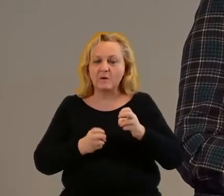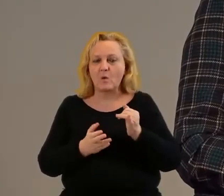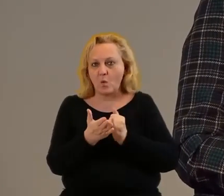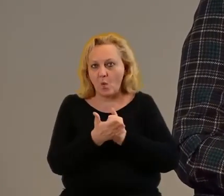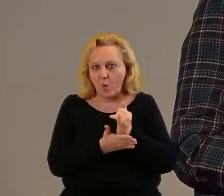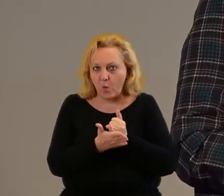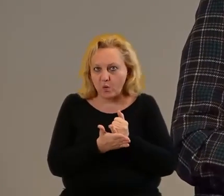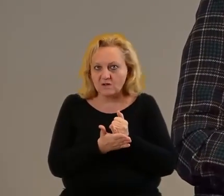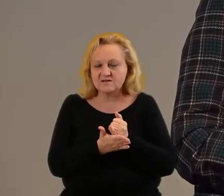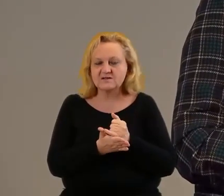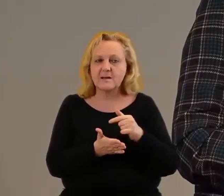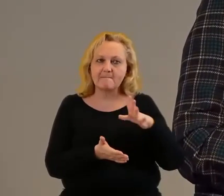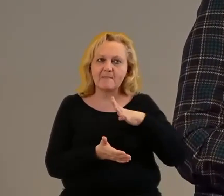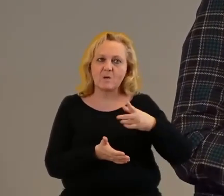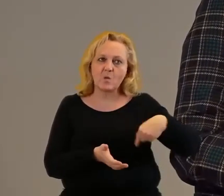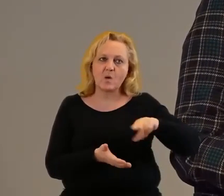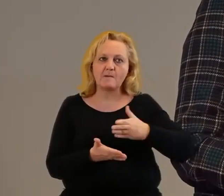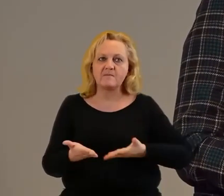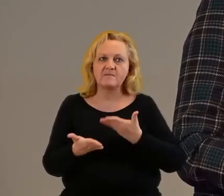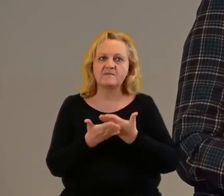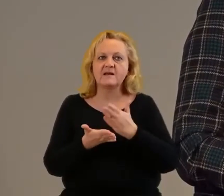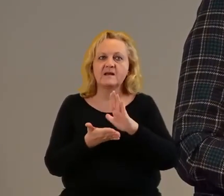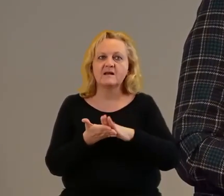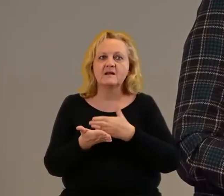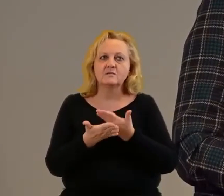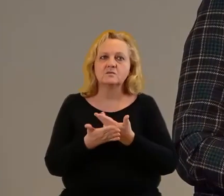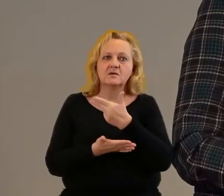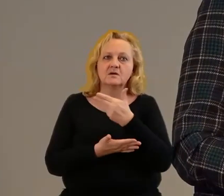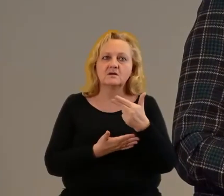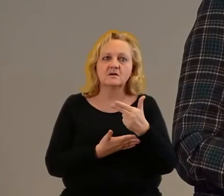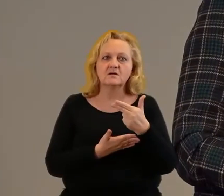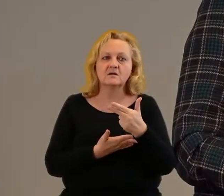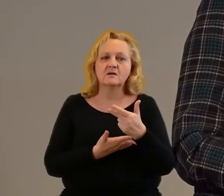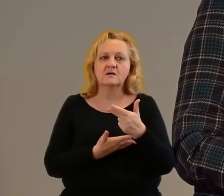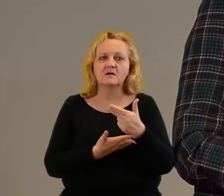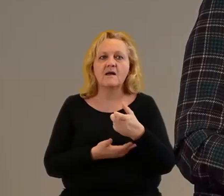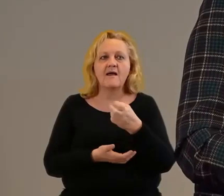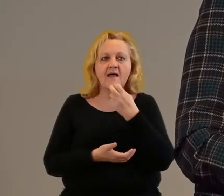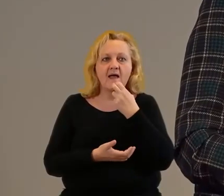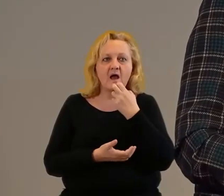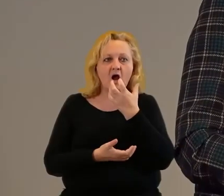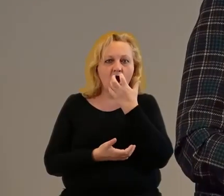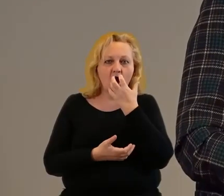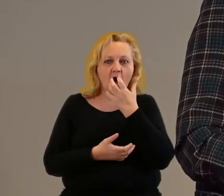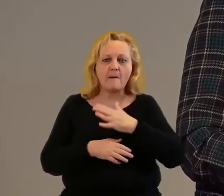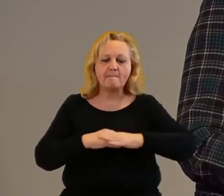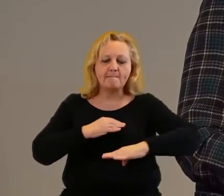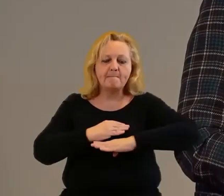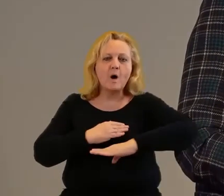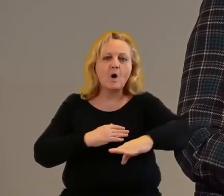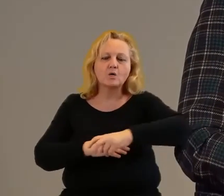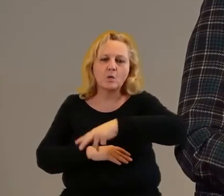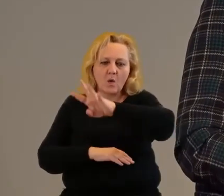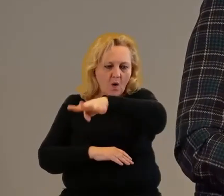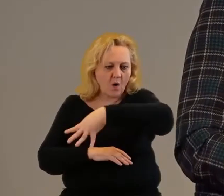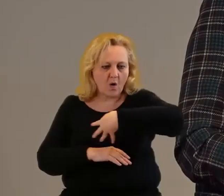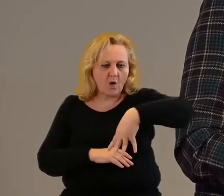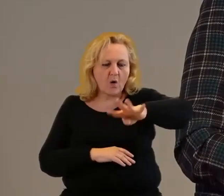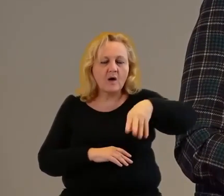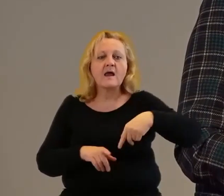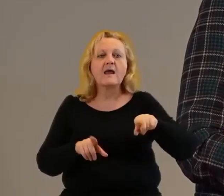które zaproponowaliśmy np. na temat elektrycznego ogrzewania podłogowego i instalacji